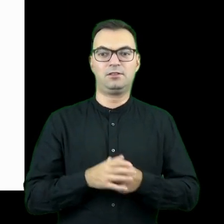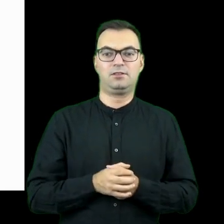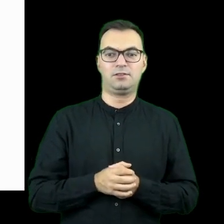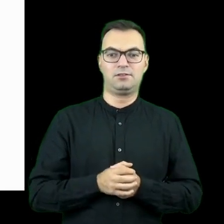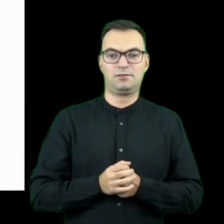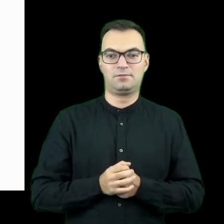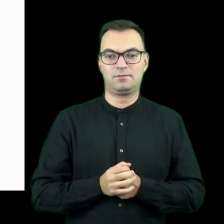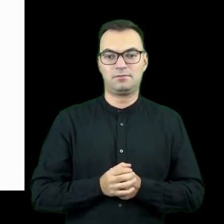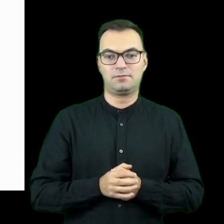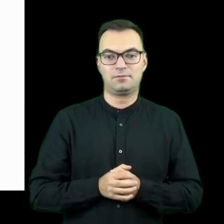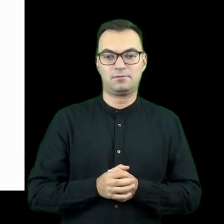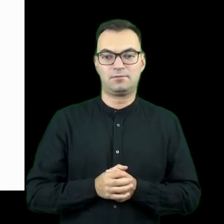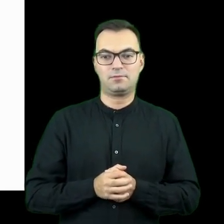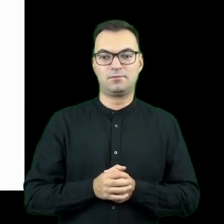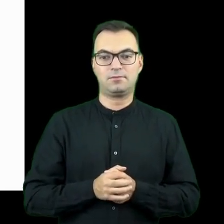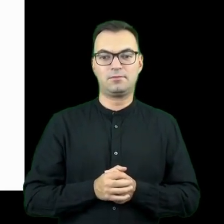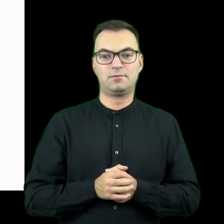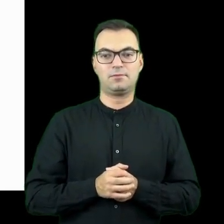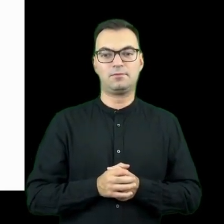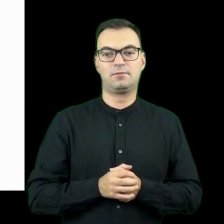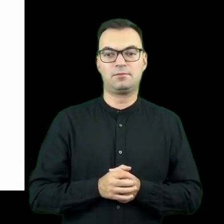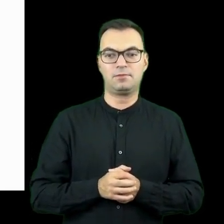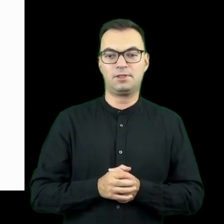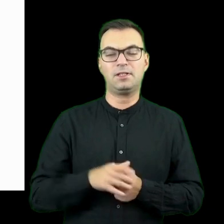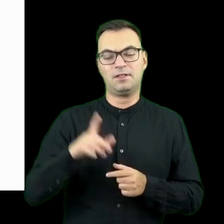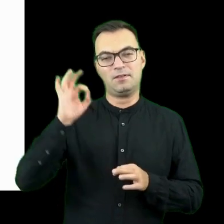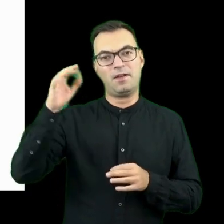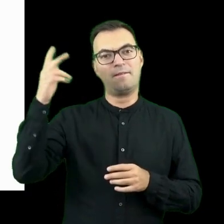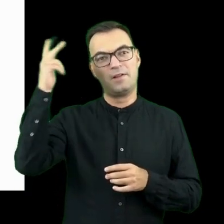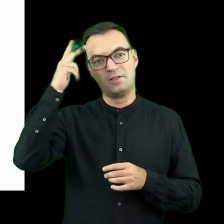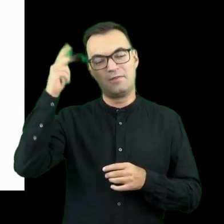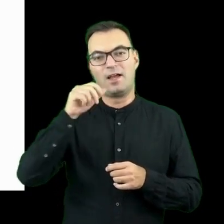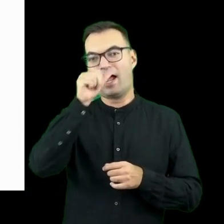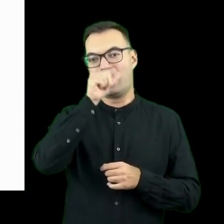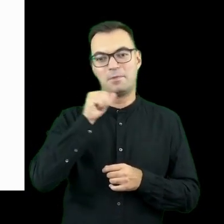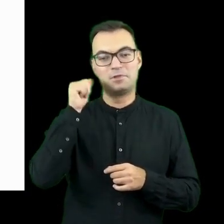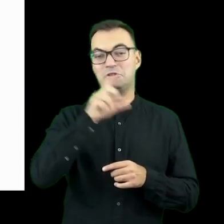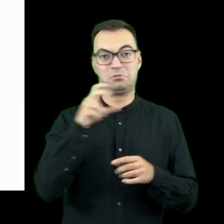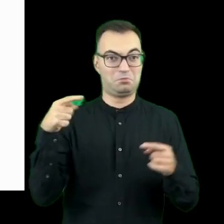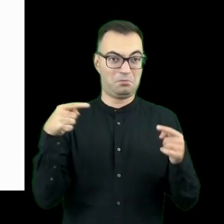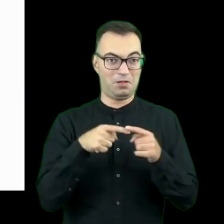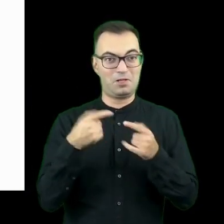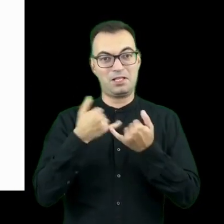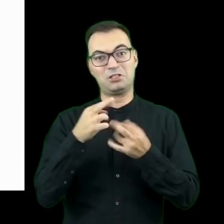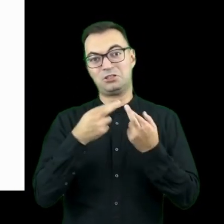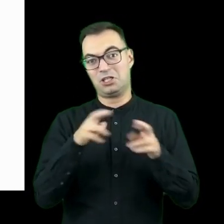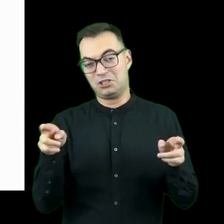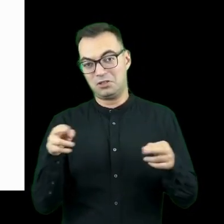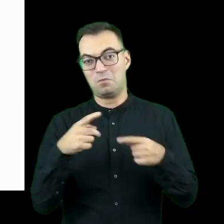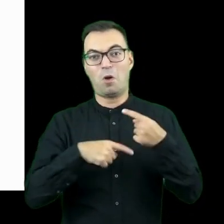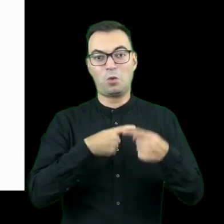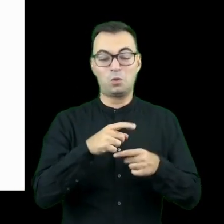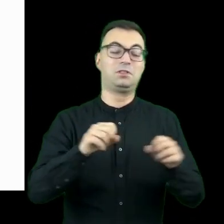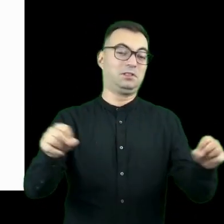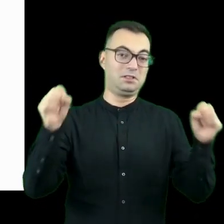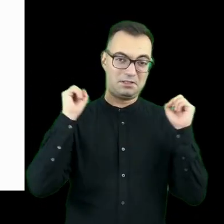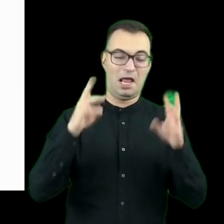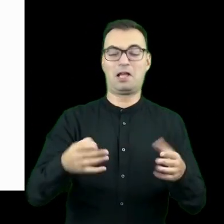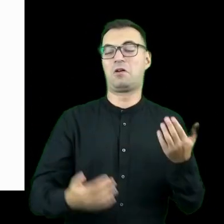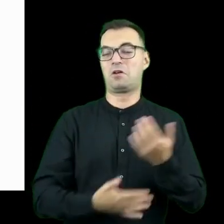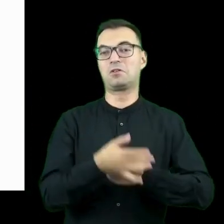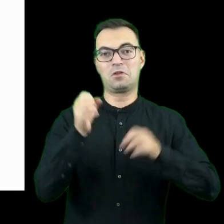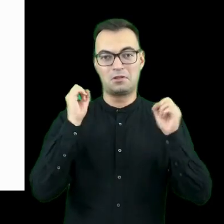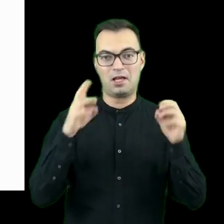zgodnie z taką technologią Amazona marketplace'ową, czy można go zastosować do innych produktów. No i okazało się, tak, że to się świetnie sprawdza